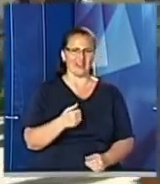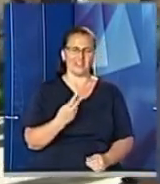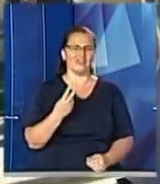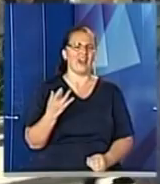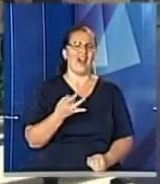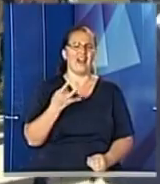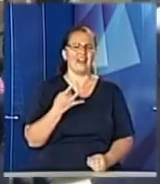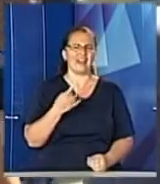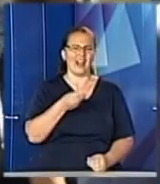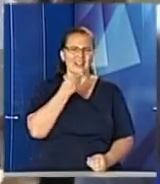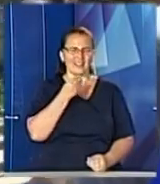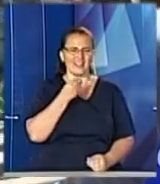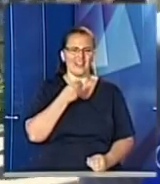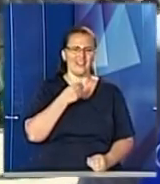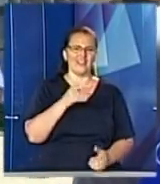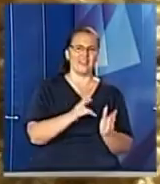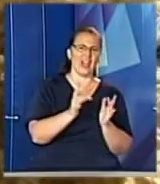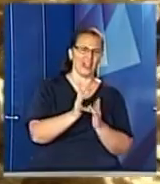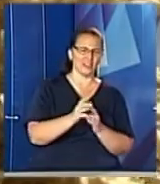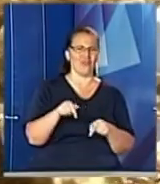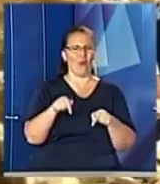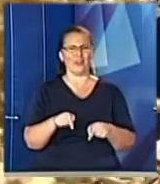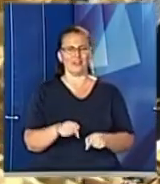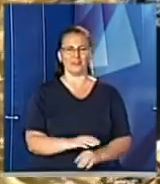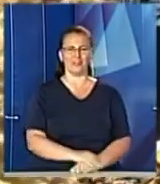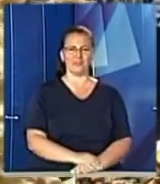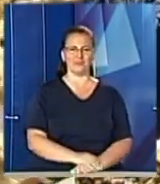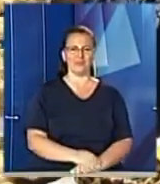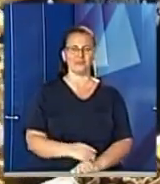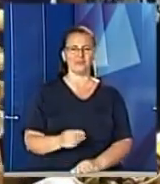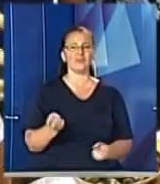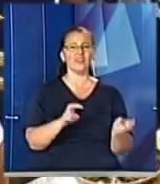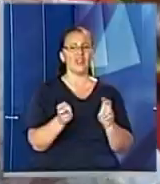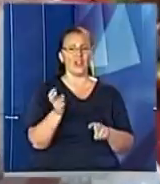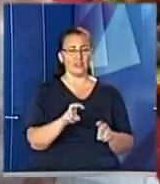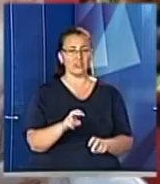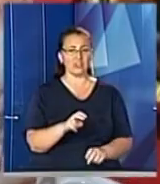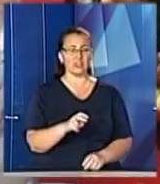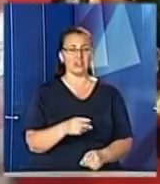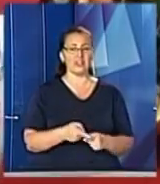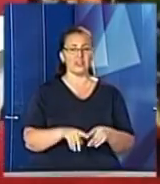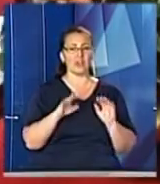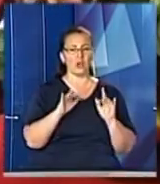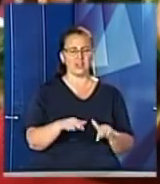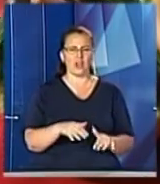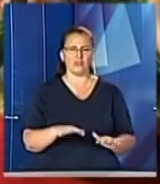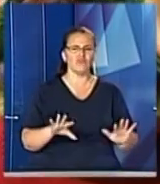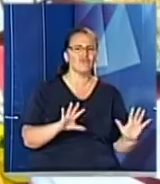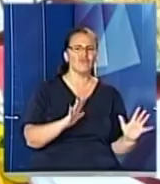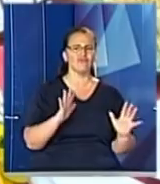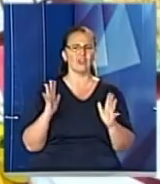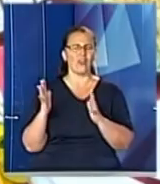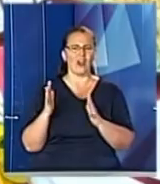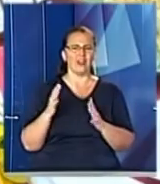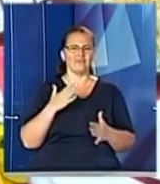свято. То в мене особливо тепер перепало два рази». Відвідувачі в захваті від автентичних страв та неймовірної атмосфери фестивалю